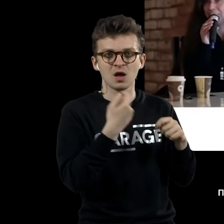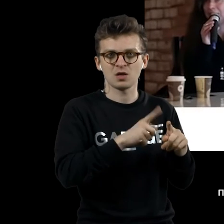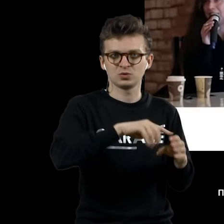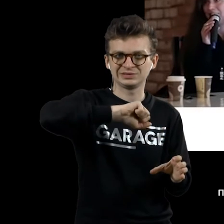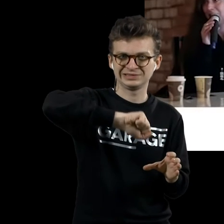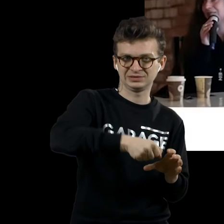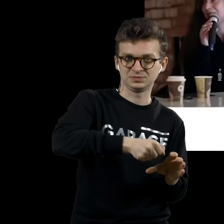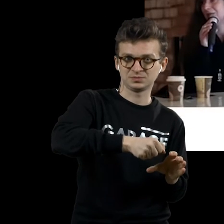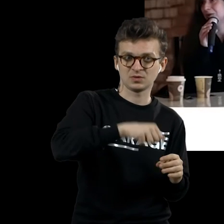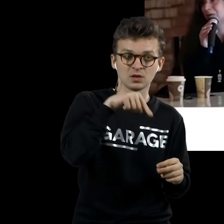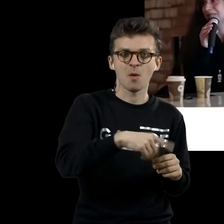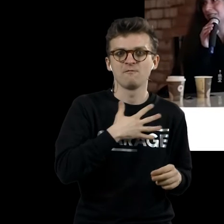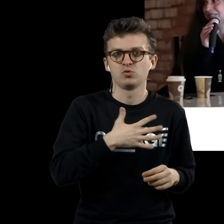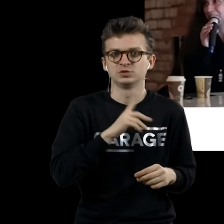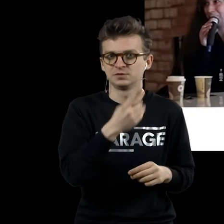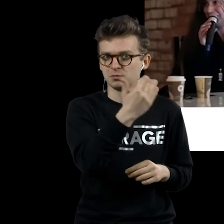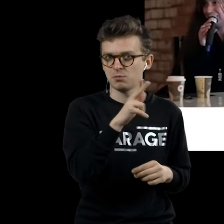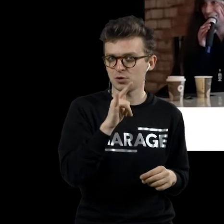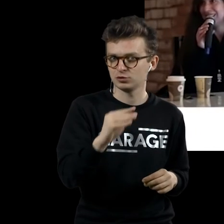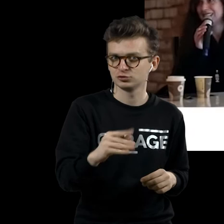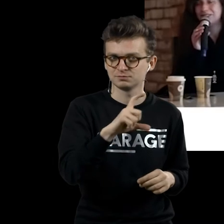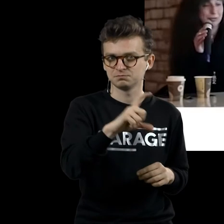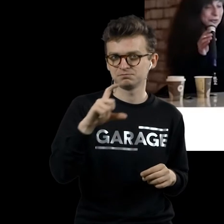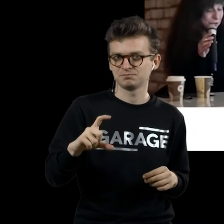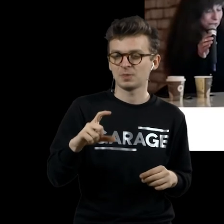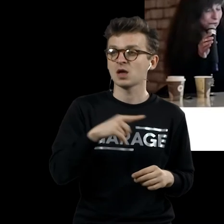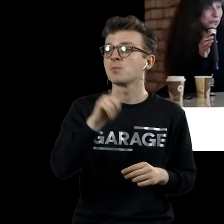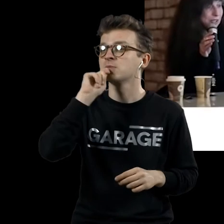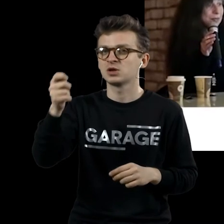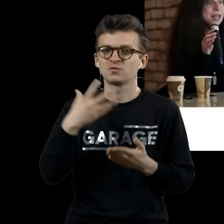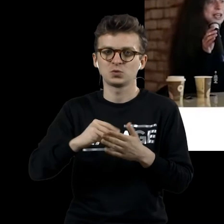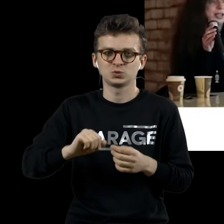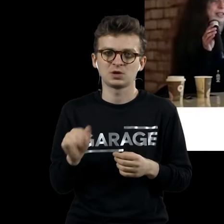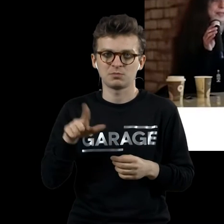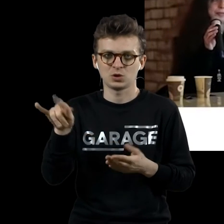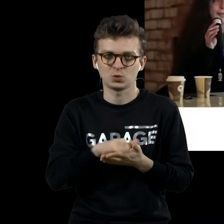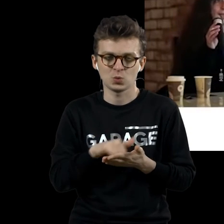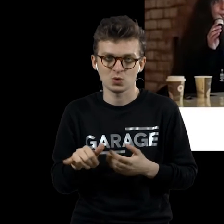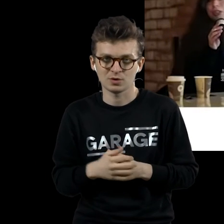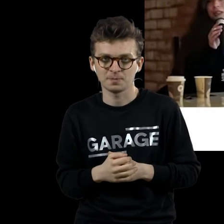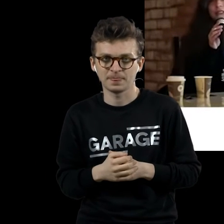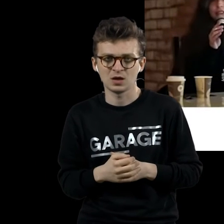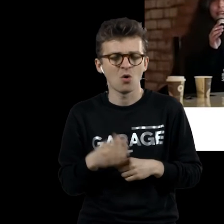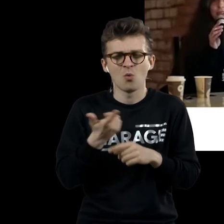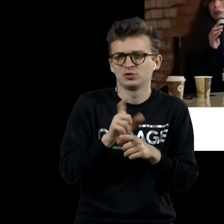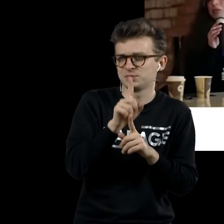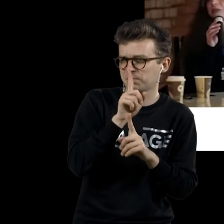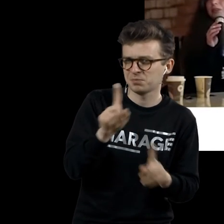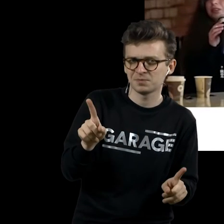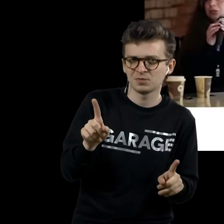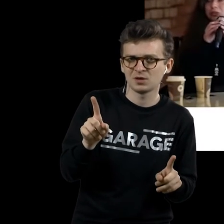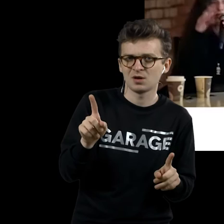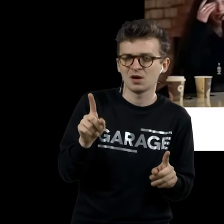запаяна. Там содержится воздух Парижа, который он подарил своим нью-йоркским друзьям. Очень загадочный